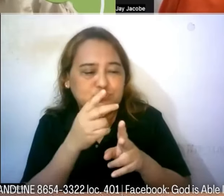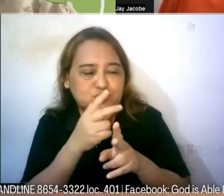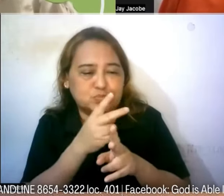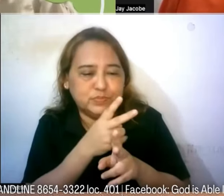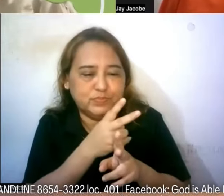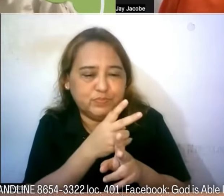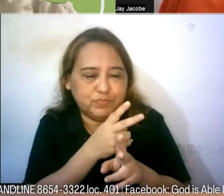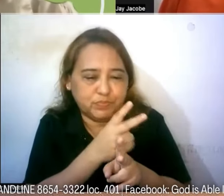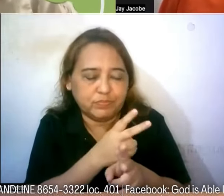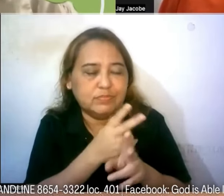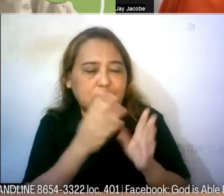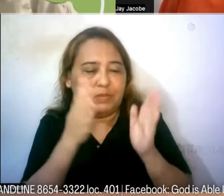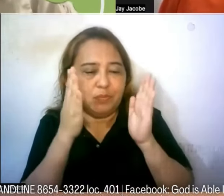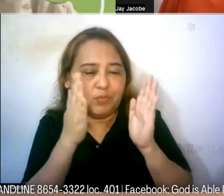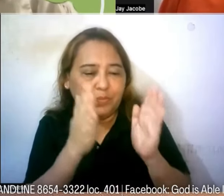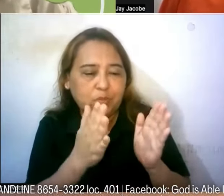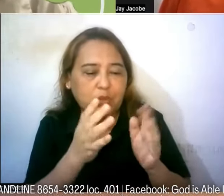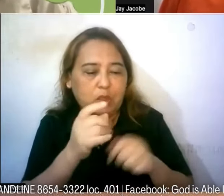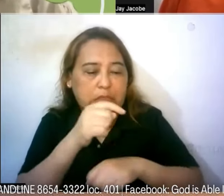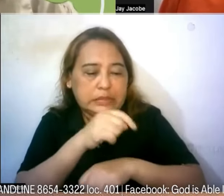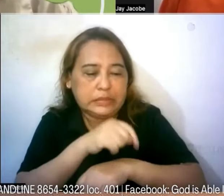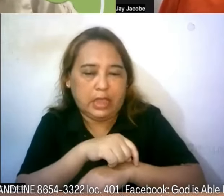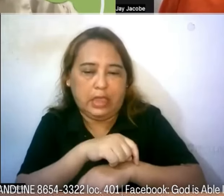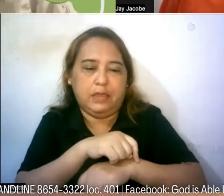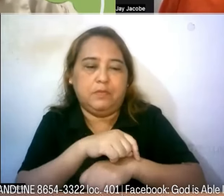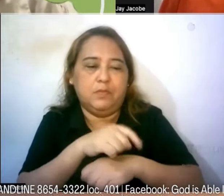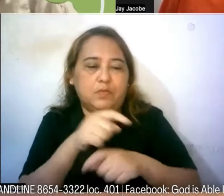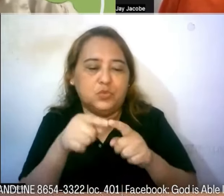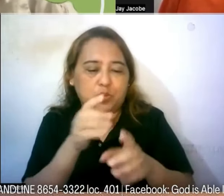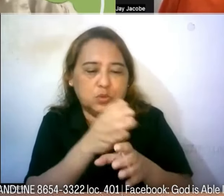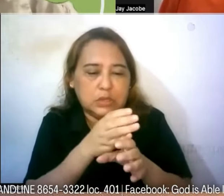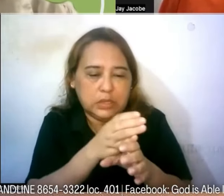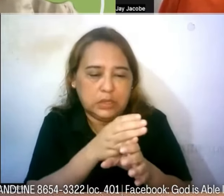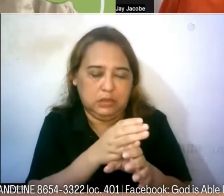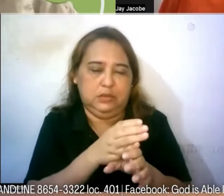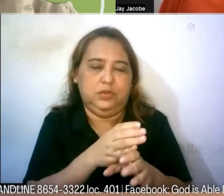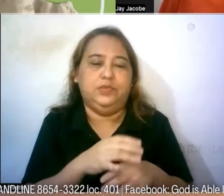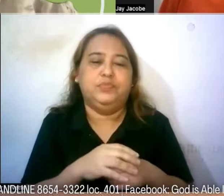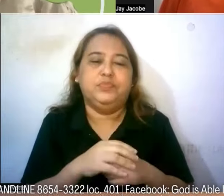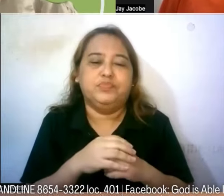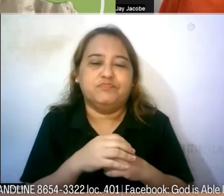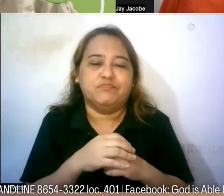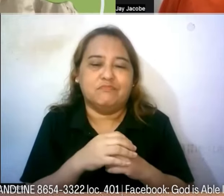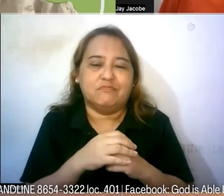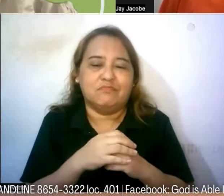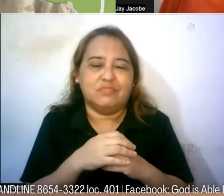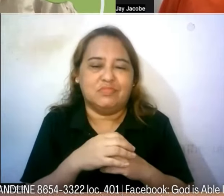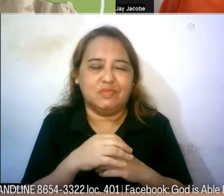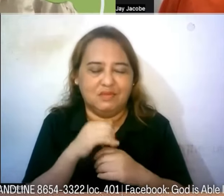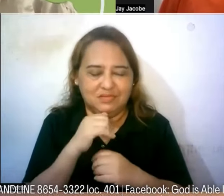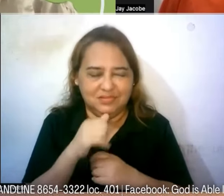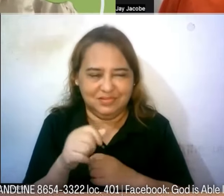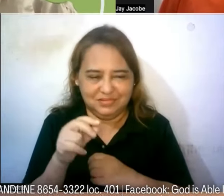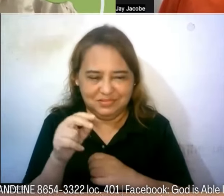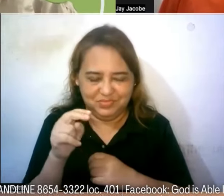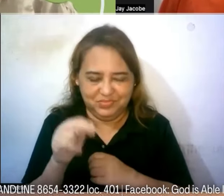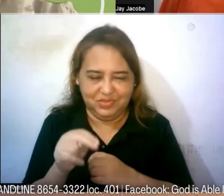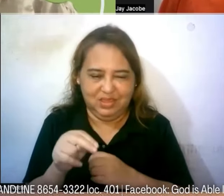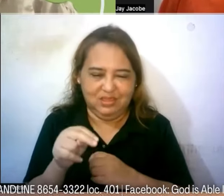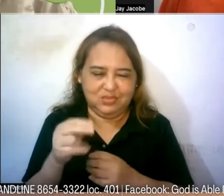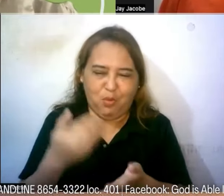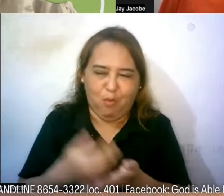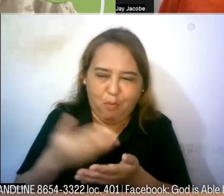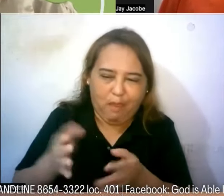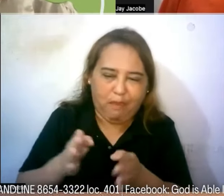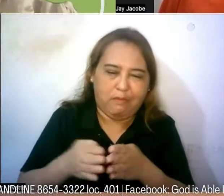atensyon oras pag-alaga pagkalinga minsan hindi mo na kailangan gumastos ng pagkalaki-laki o bumili